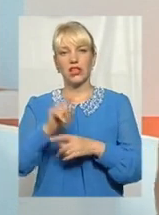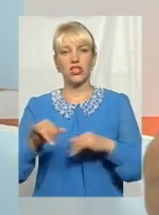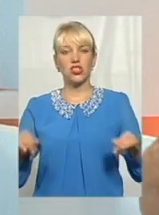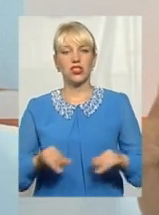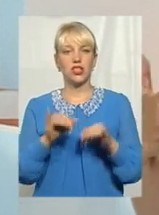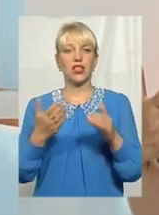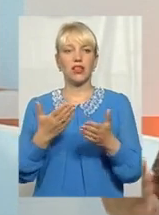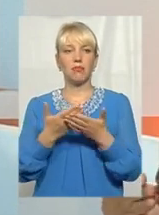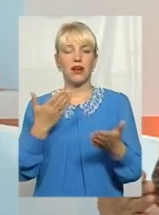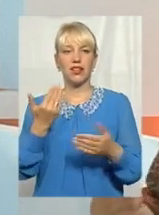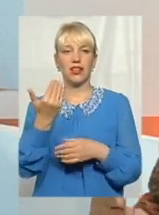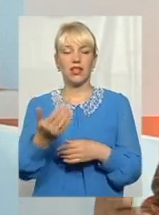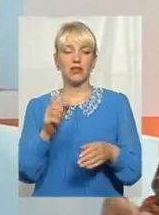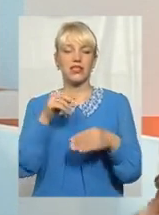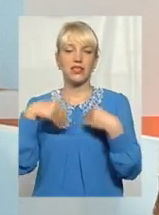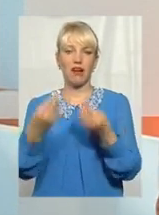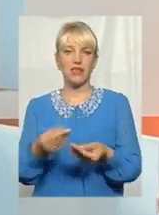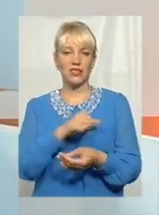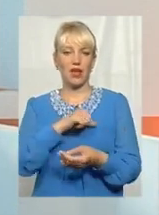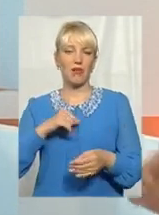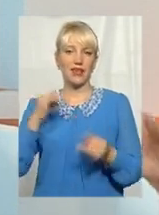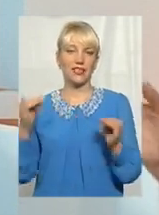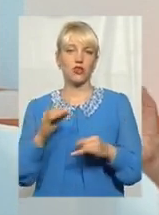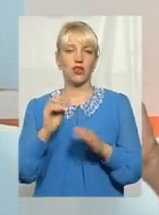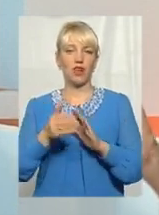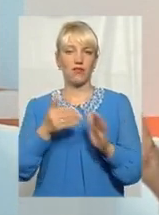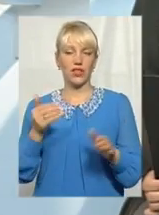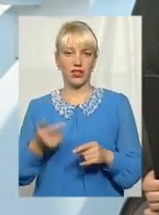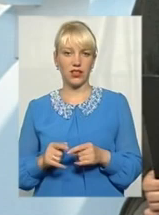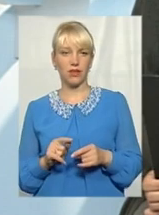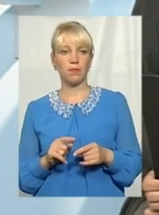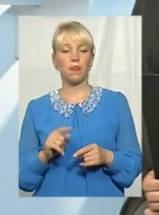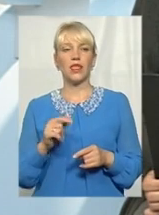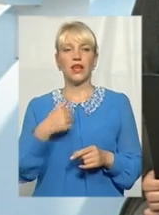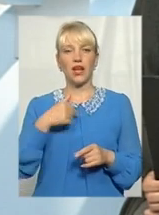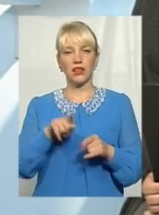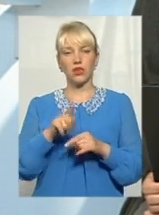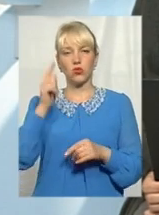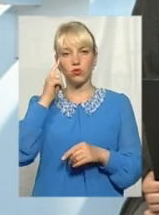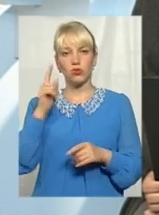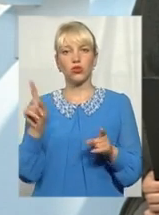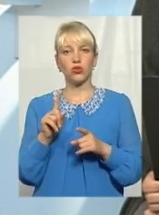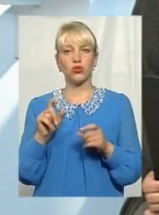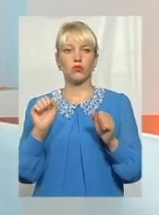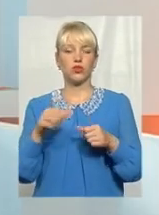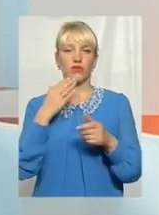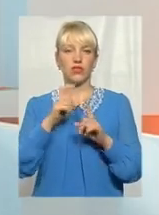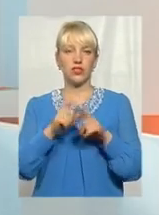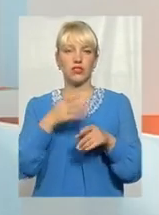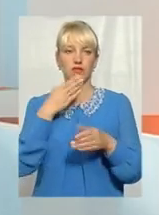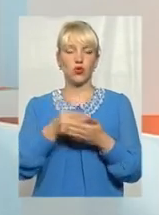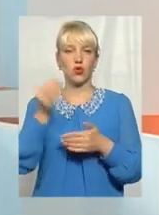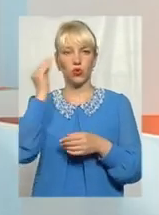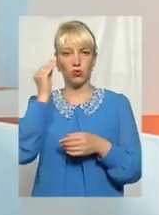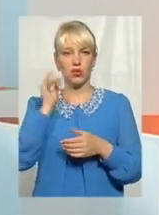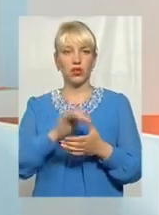які перед ним ставить сама історія, як виклики. То я так думаю, що, можливо, висловлю думку певної